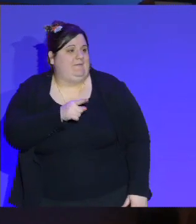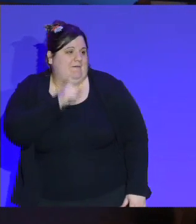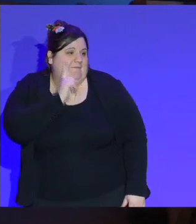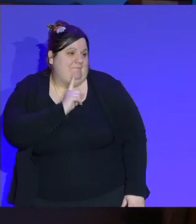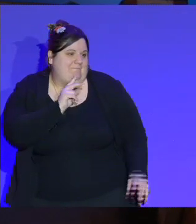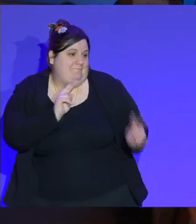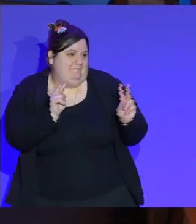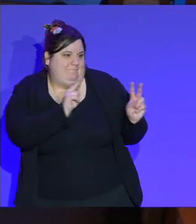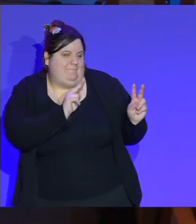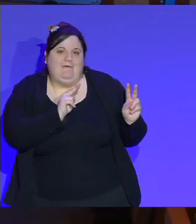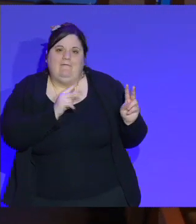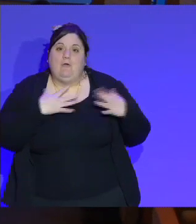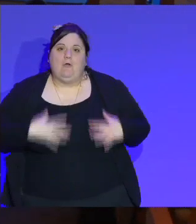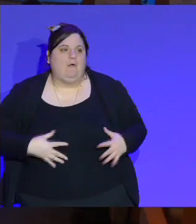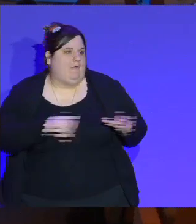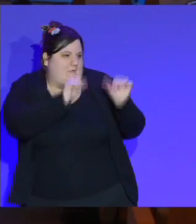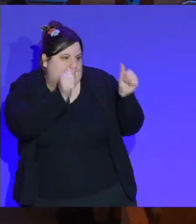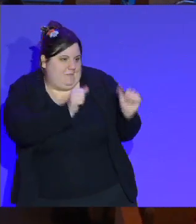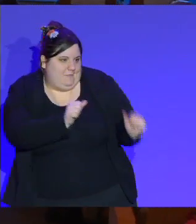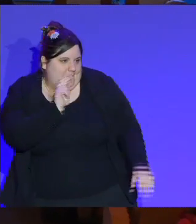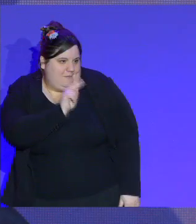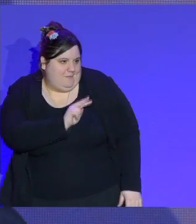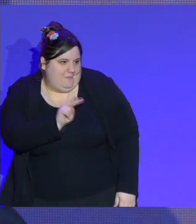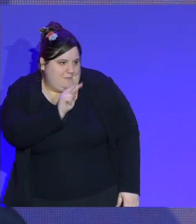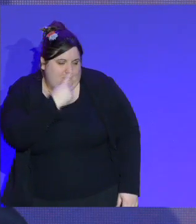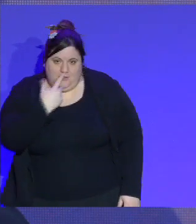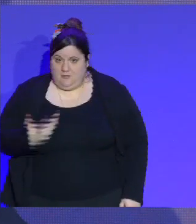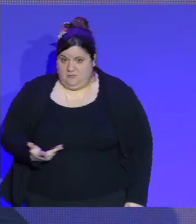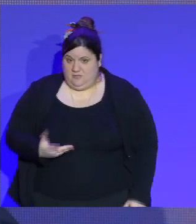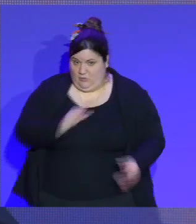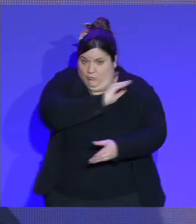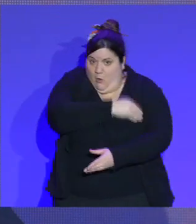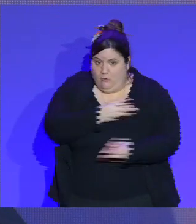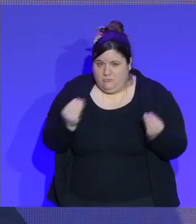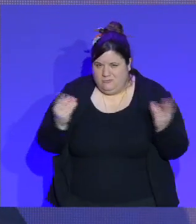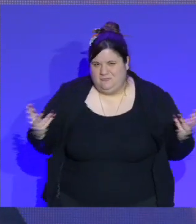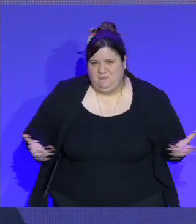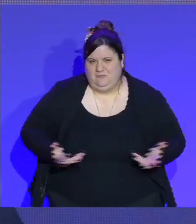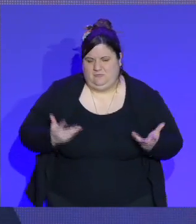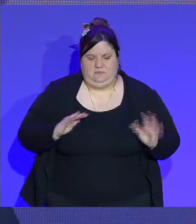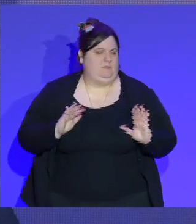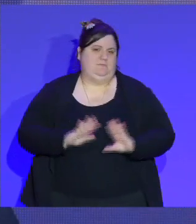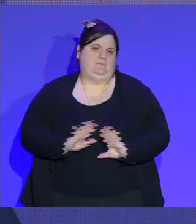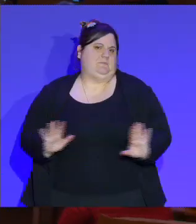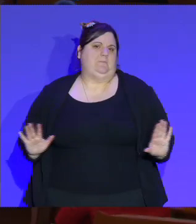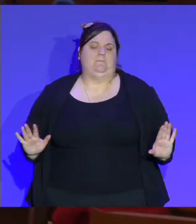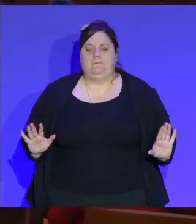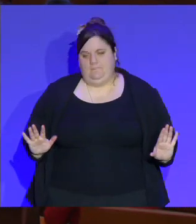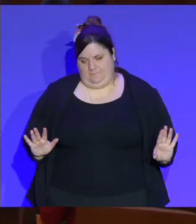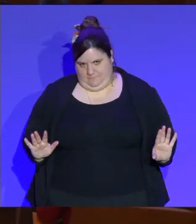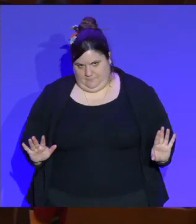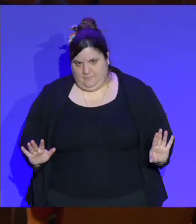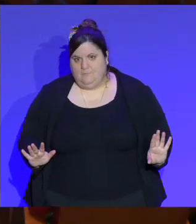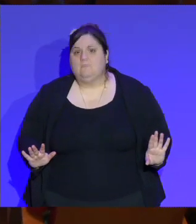du corps des femmes et non plus un spectacle sportif. Donc ça, la question de l'apparence. Quatrièmement,